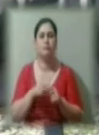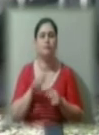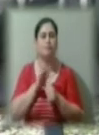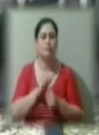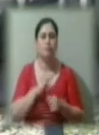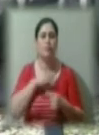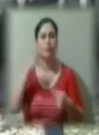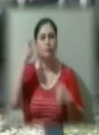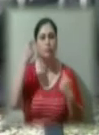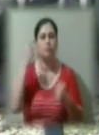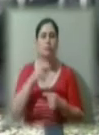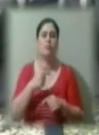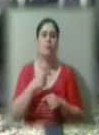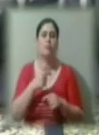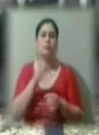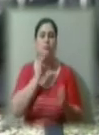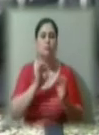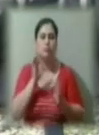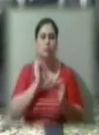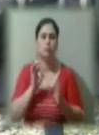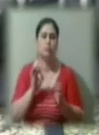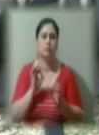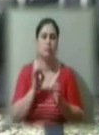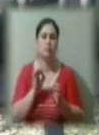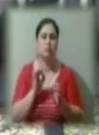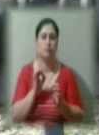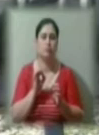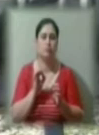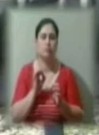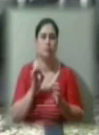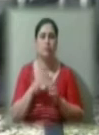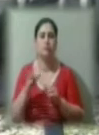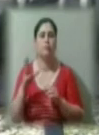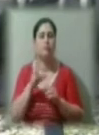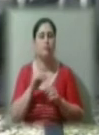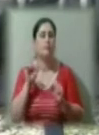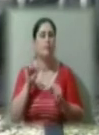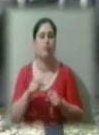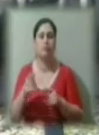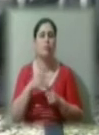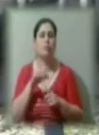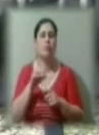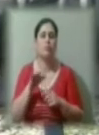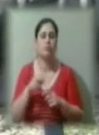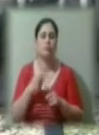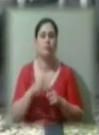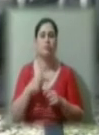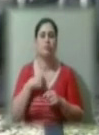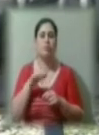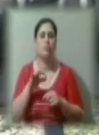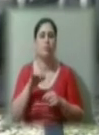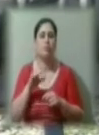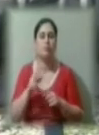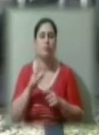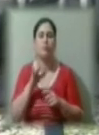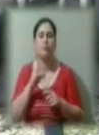Вони тиснули психологічно і медикаментозно. Усіма іншими їм доступними методами. Я ж діабетик. Вони води не давали,